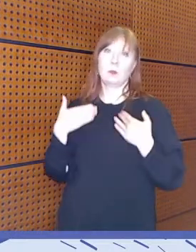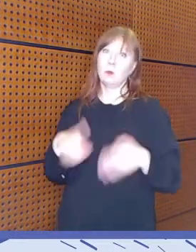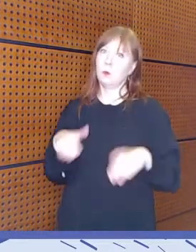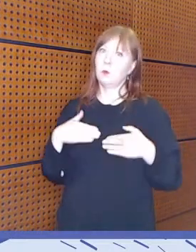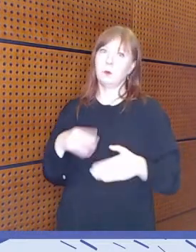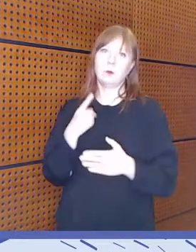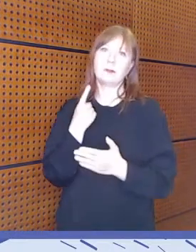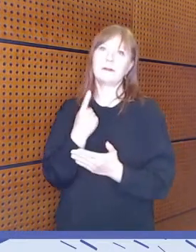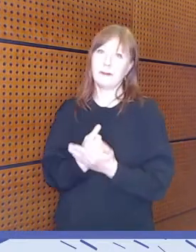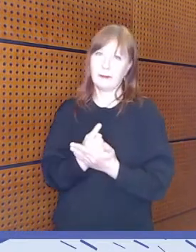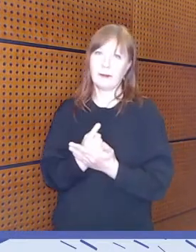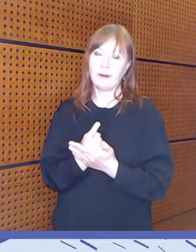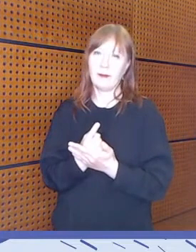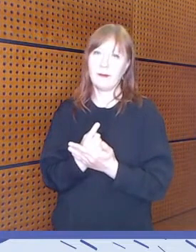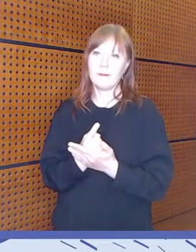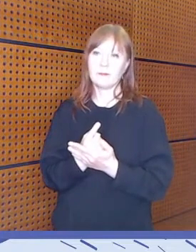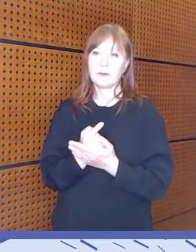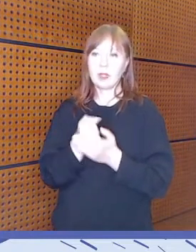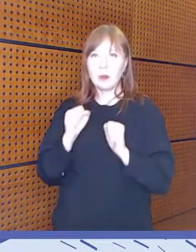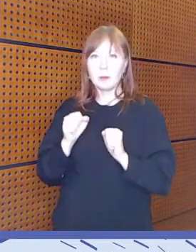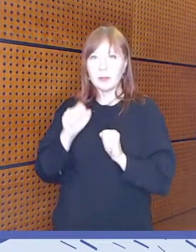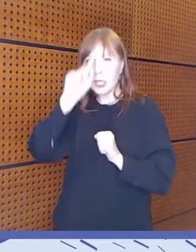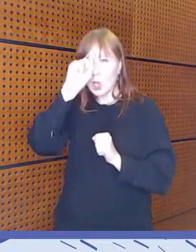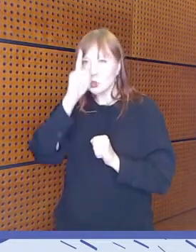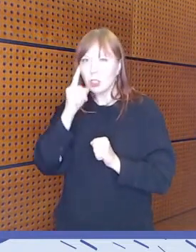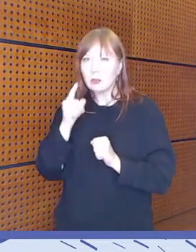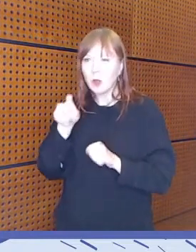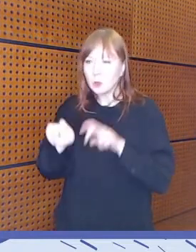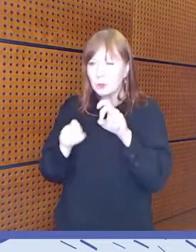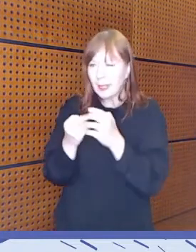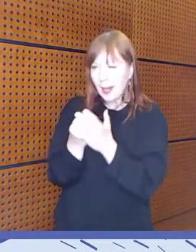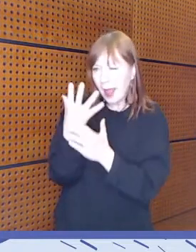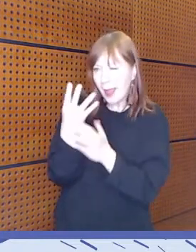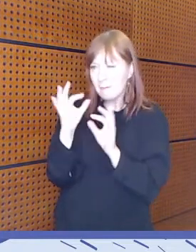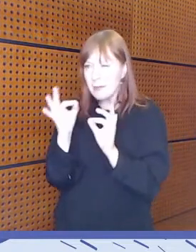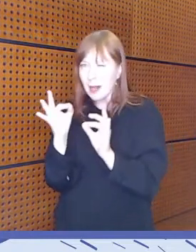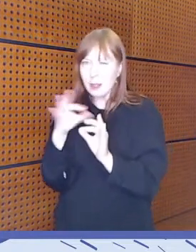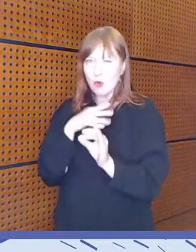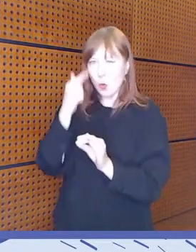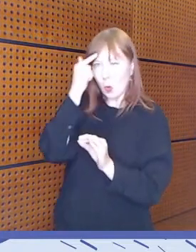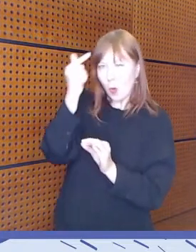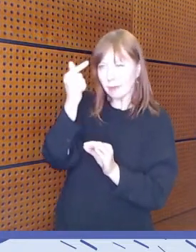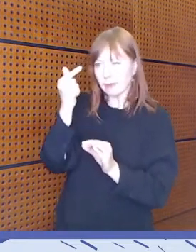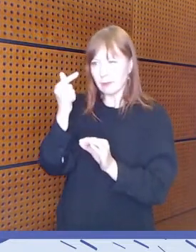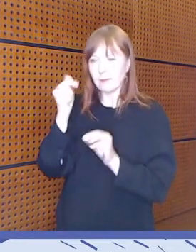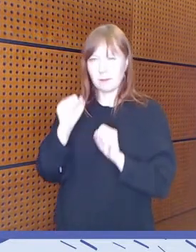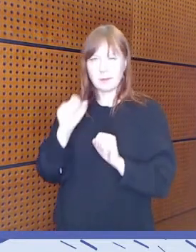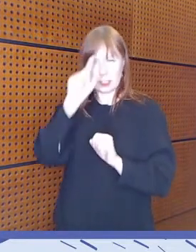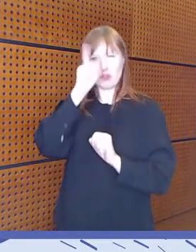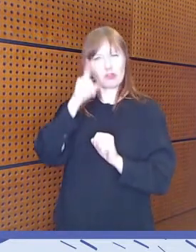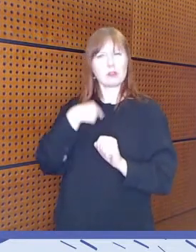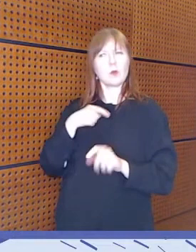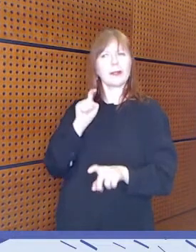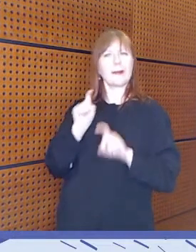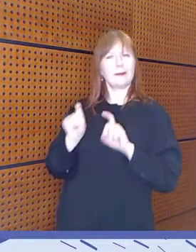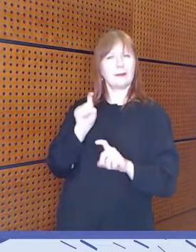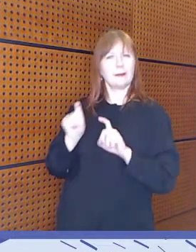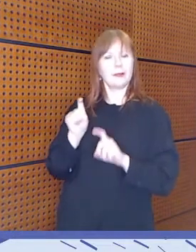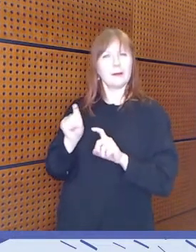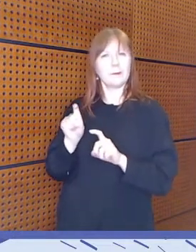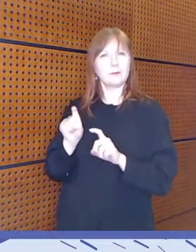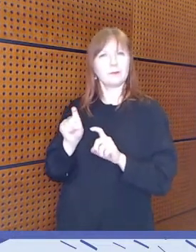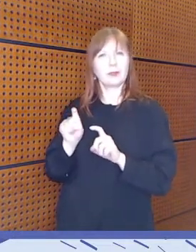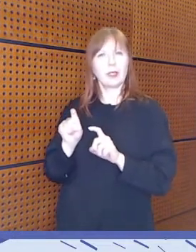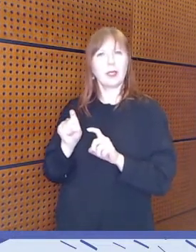osata katsoa kriittisesti lähteitä. Mutta on tärkeää osata myöskin muuta kuin pelkästään tulkita ja